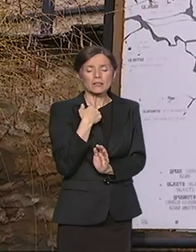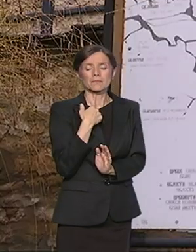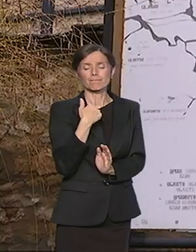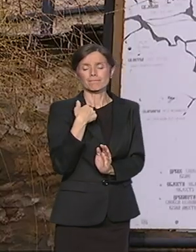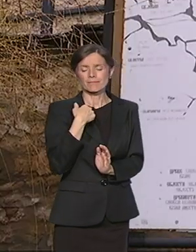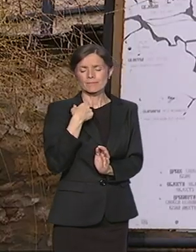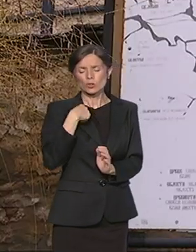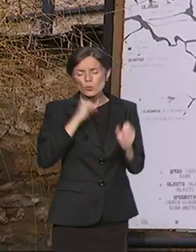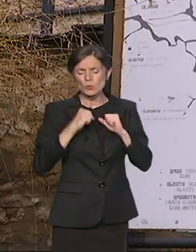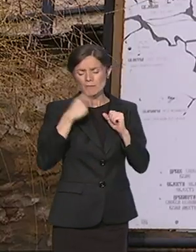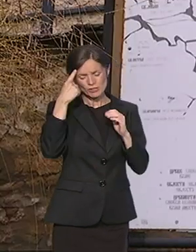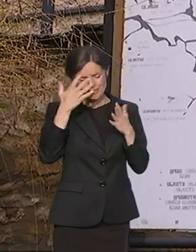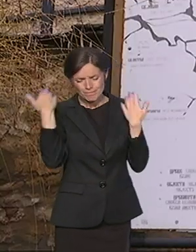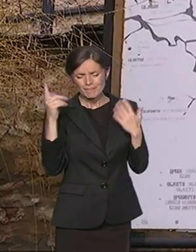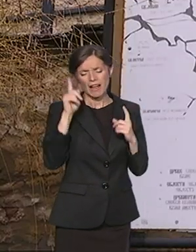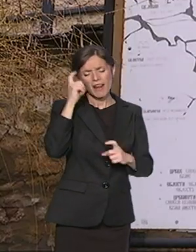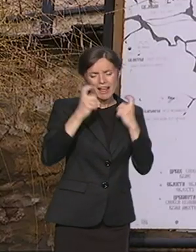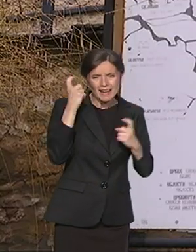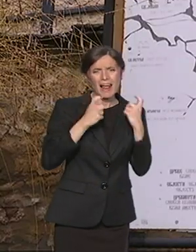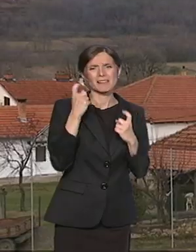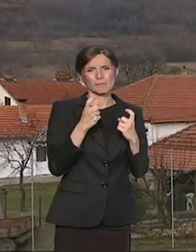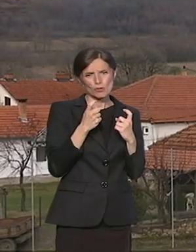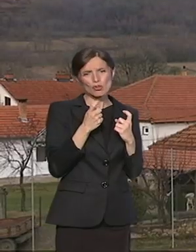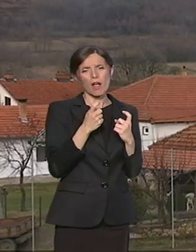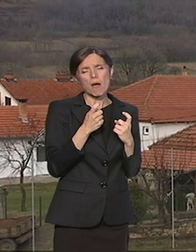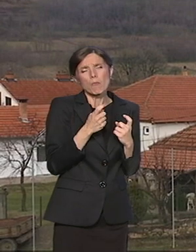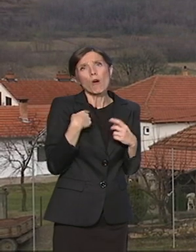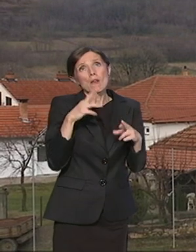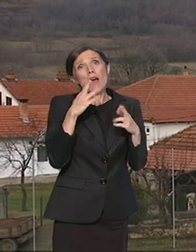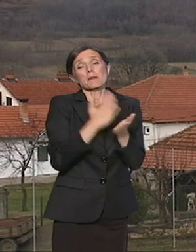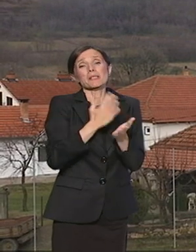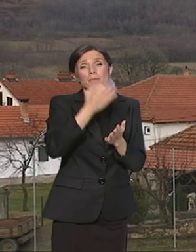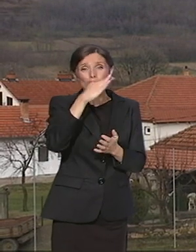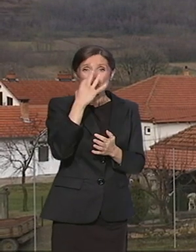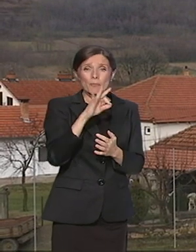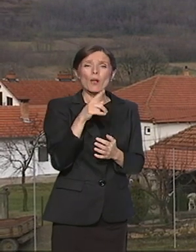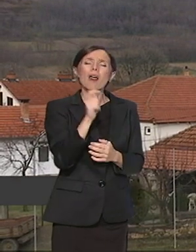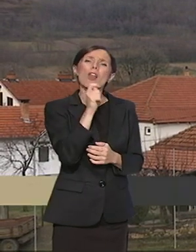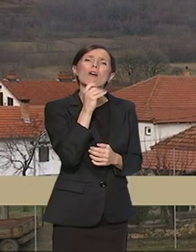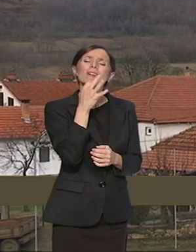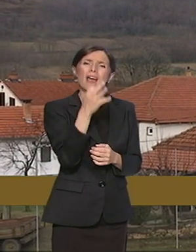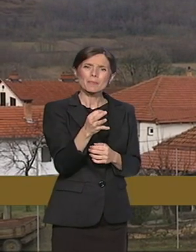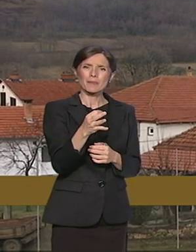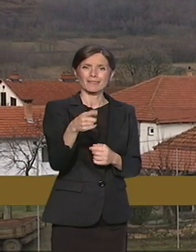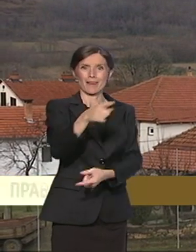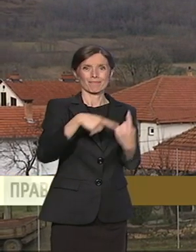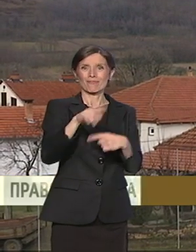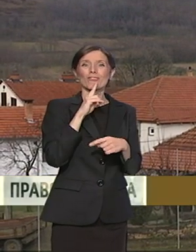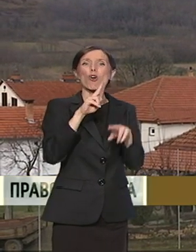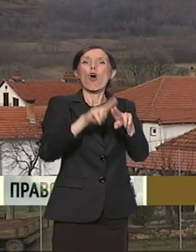nas, ali nadam se da će biti bolje. Kako vi koji ostajete doživljavate te